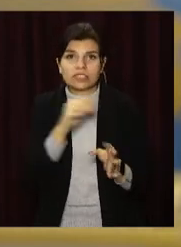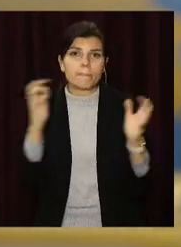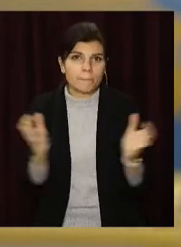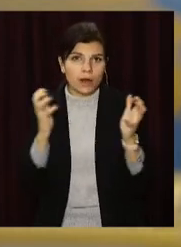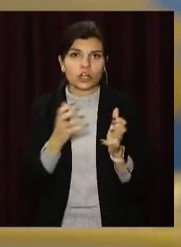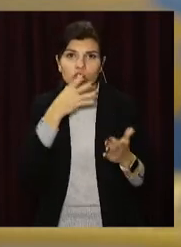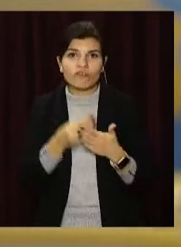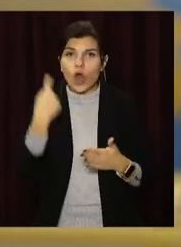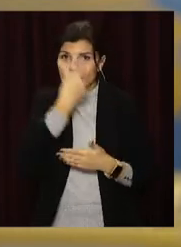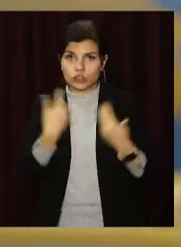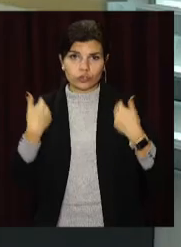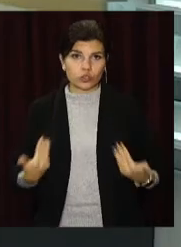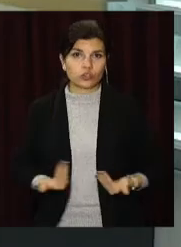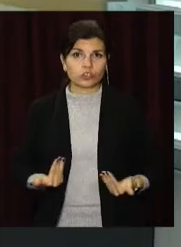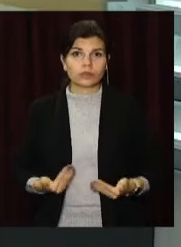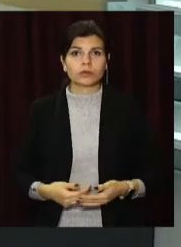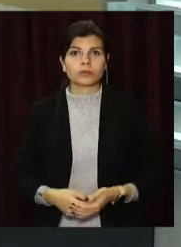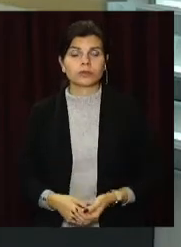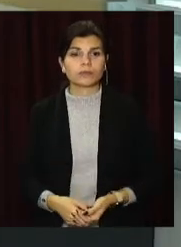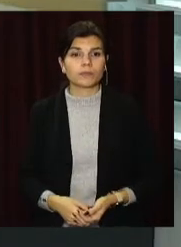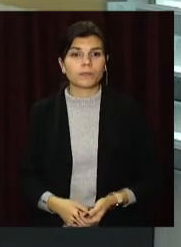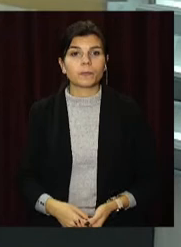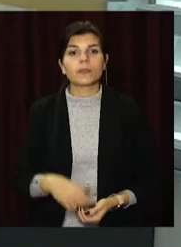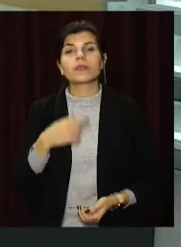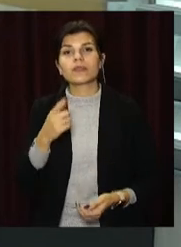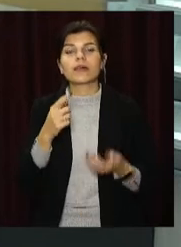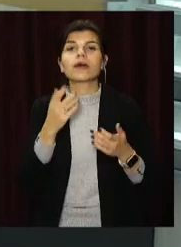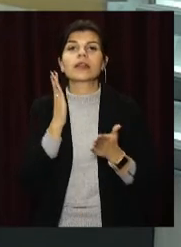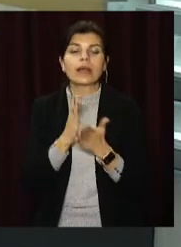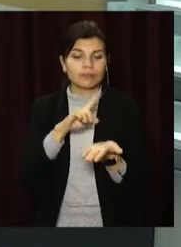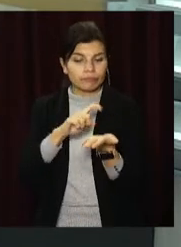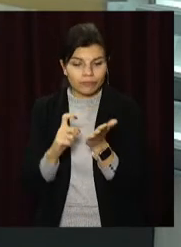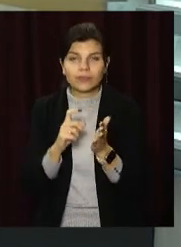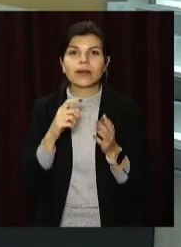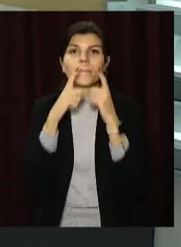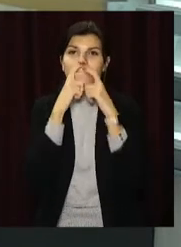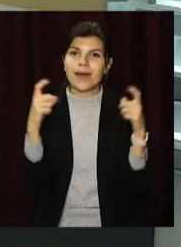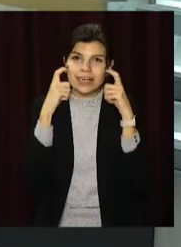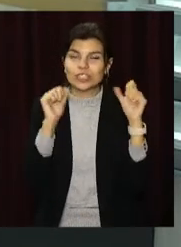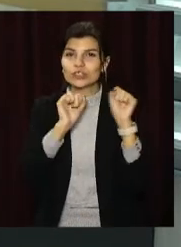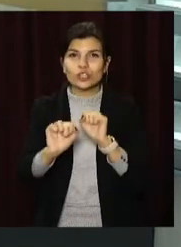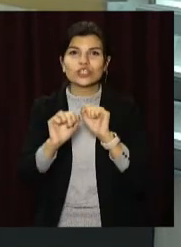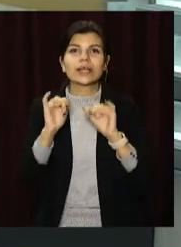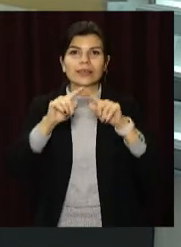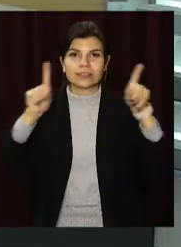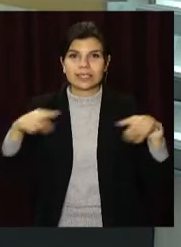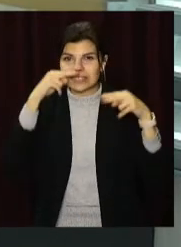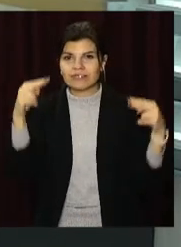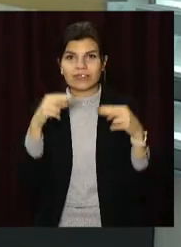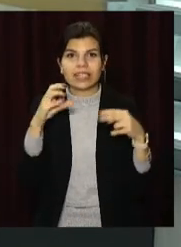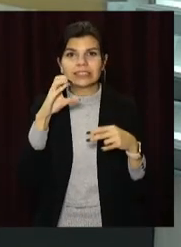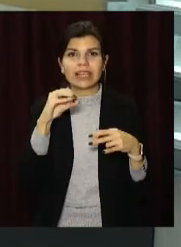своє власне. Наявність антисептиків, засобів індивідуального захисту та сертифікати про